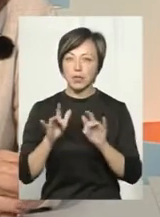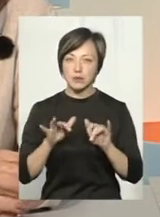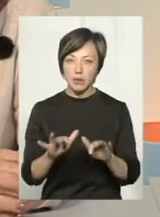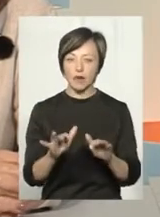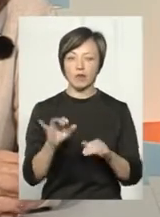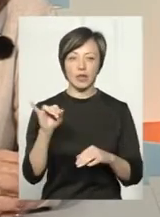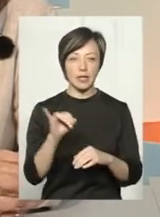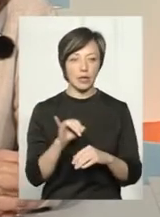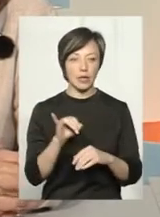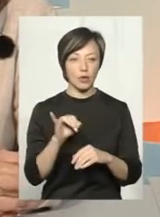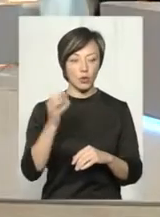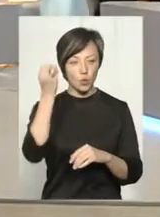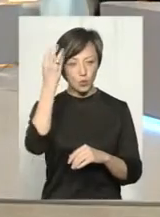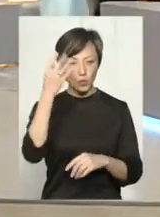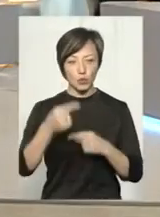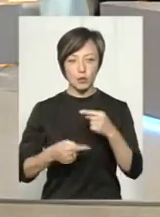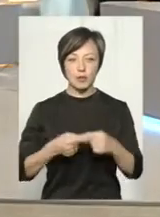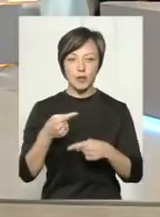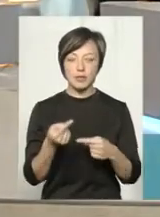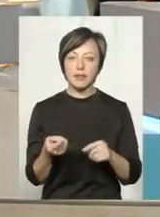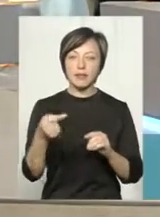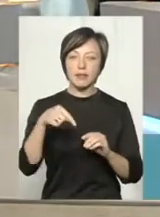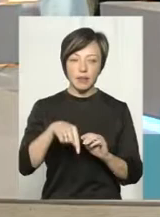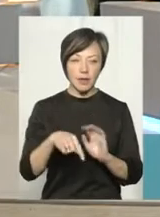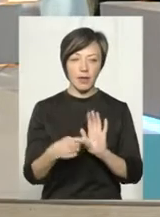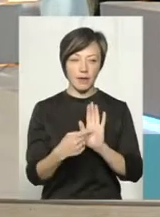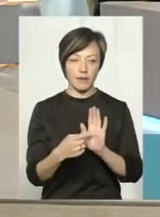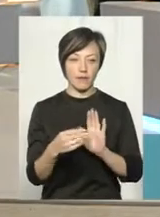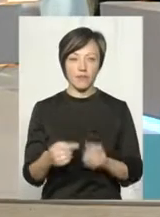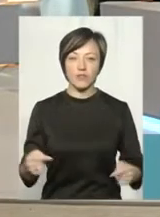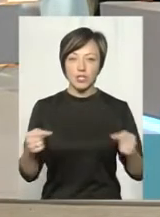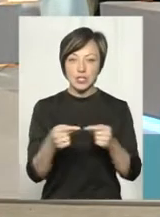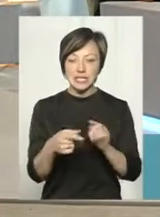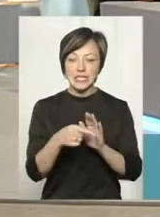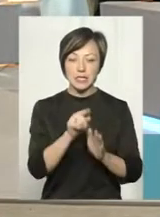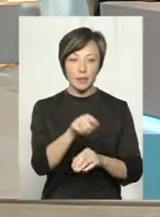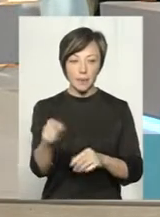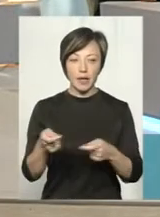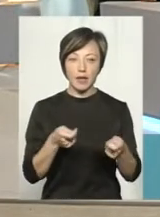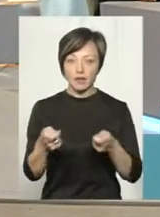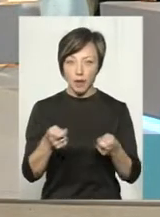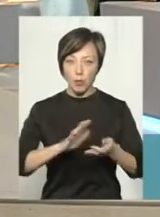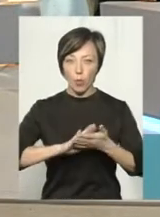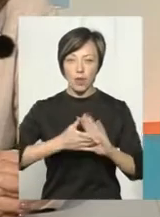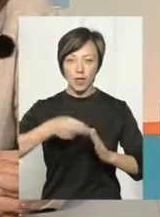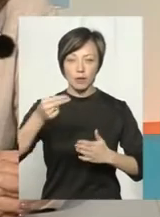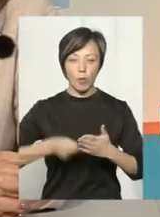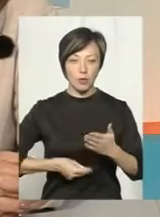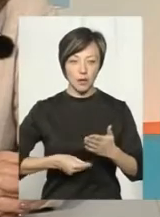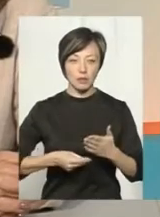і культурну спадщину, де також визначили, що з тими керівниками також укладатимуться контракти.